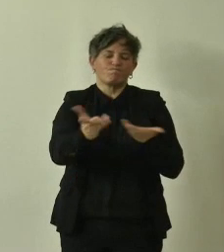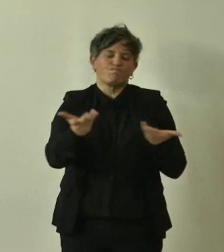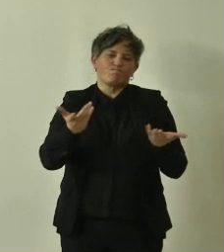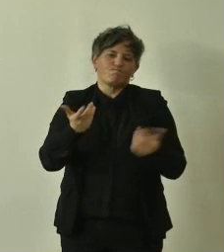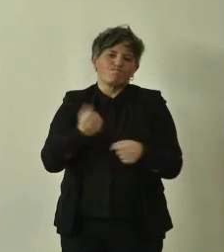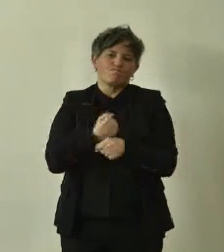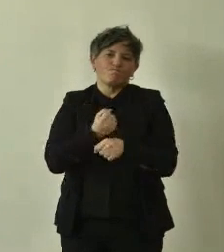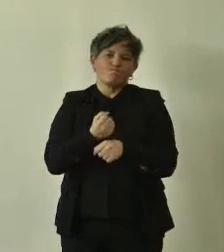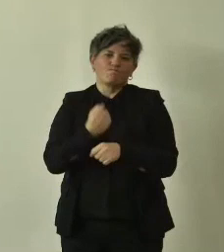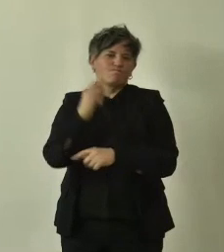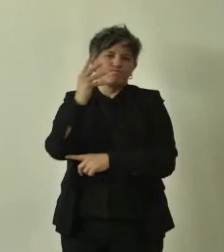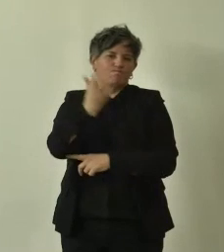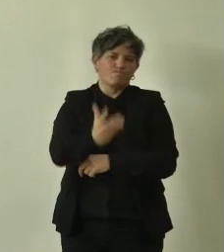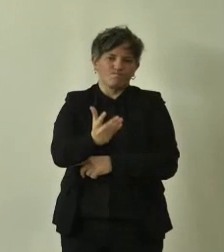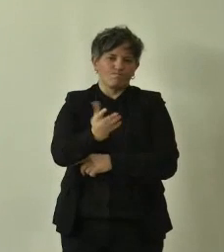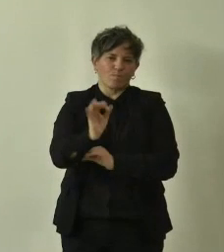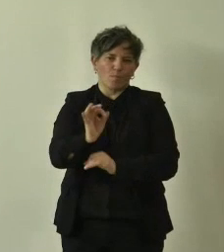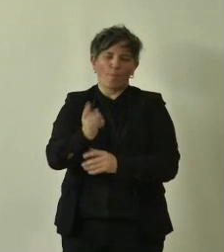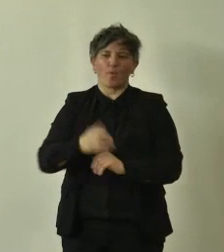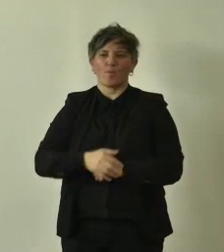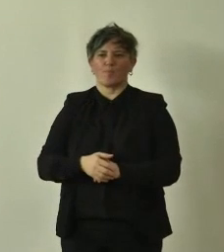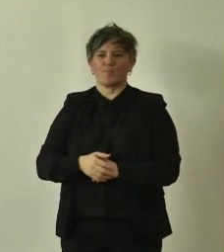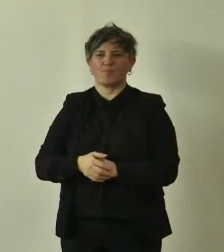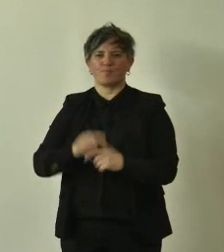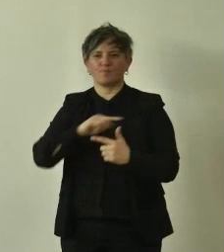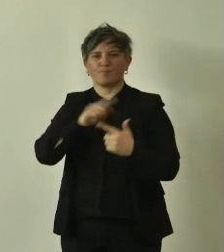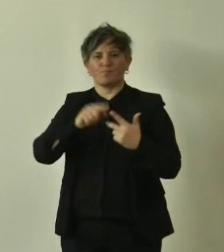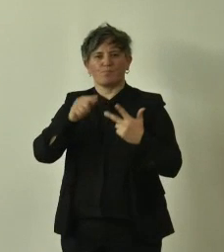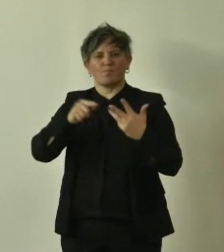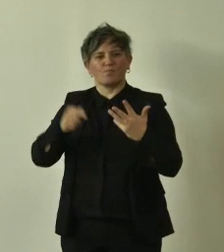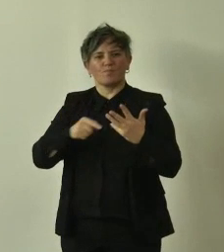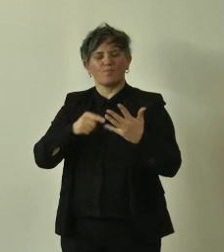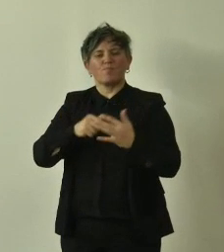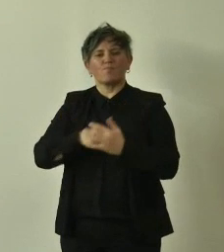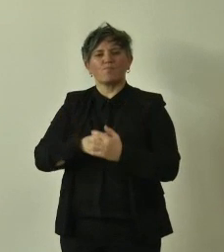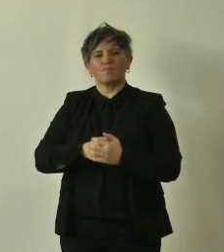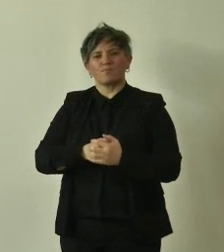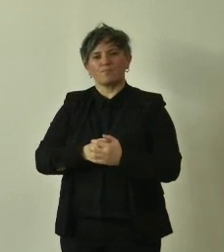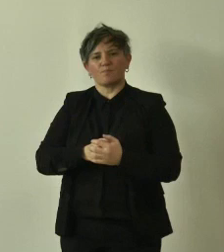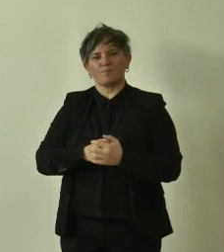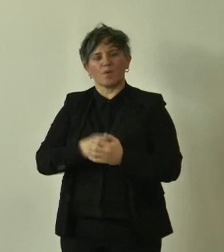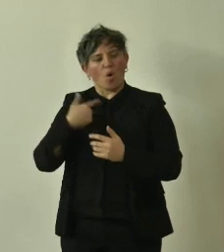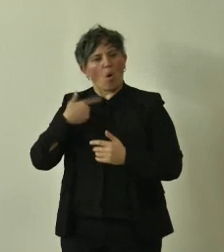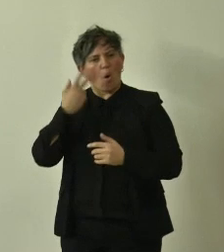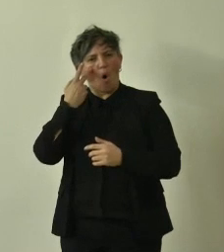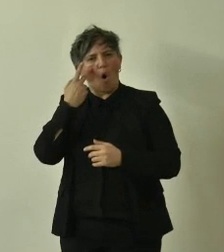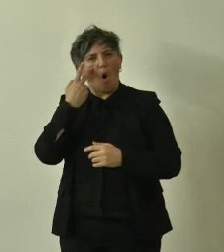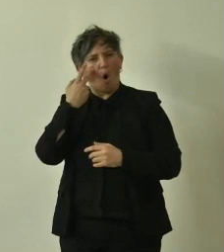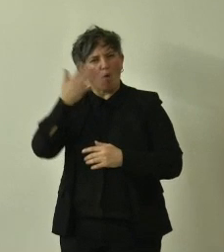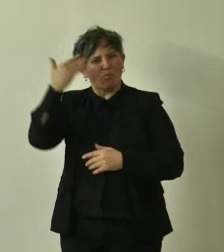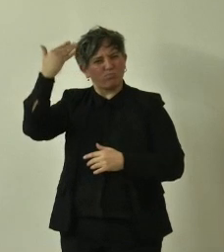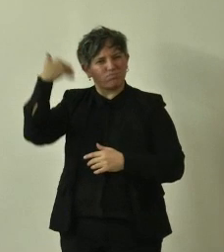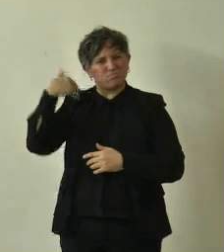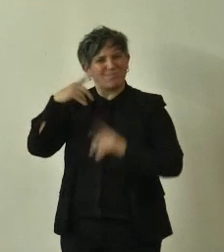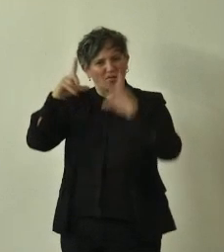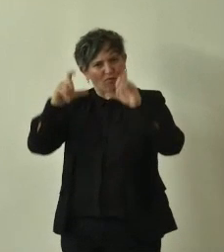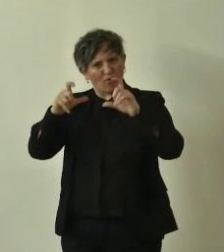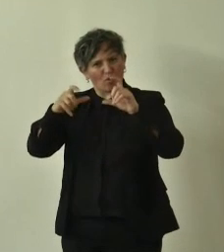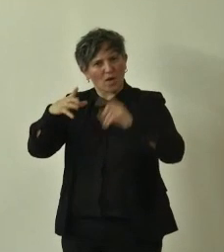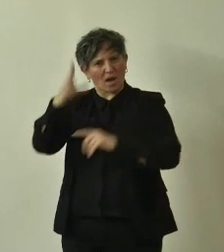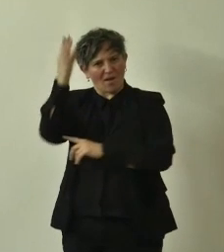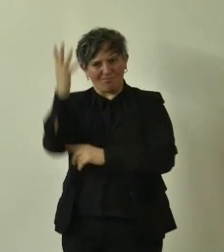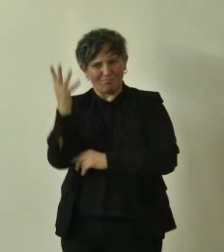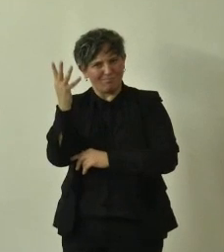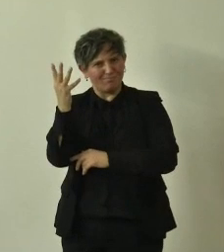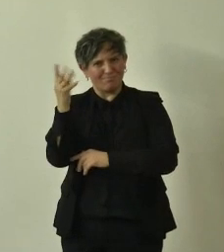vegetava io e Andrea Scarbo abbiamo avuto l'avventura di poterla fotografare ancora in piedi perché è stata una delle prime piante